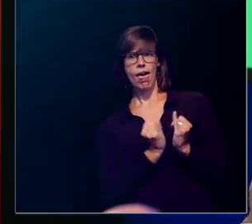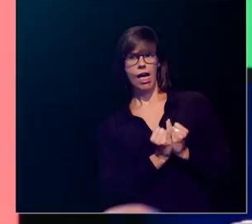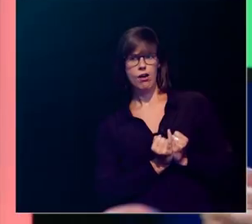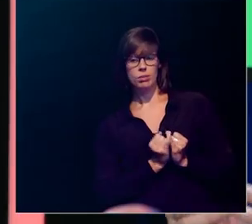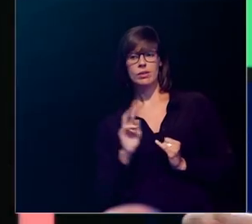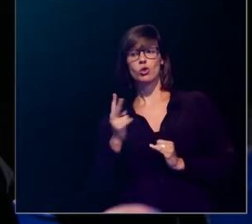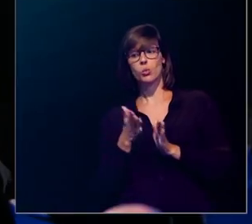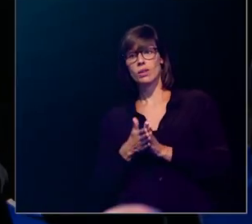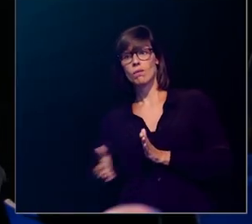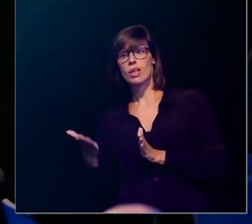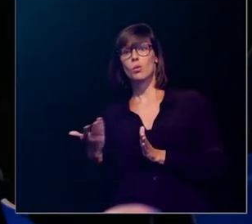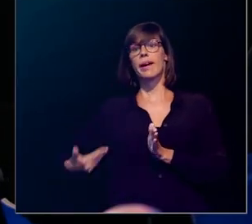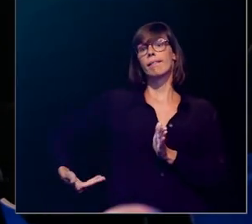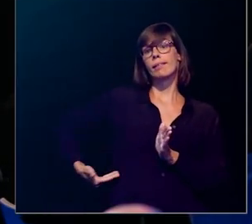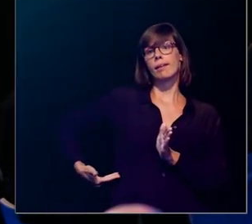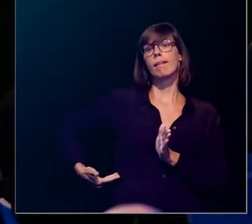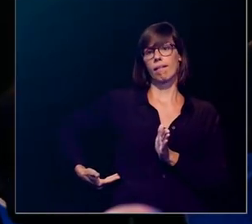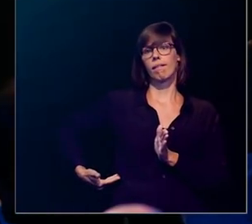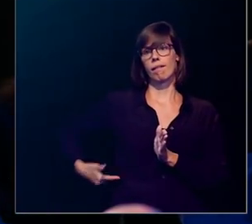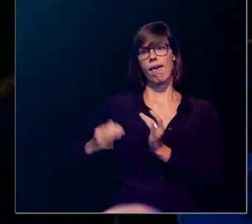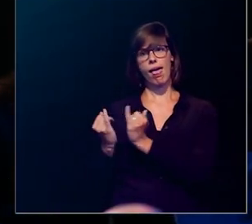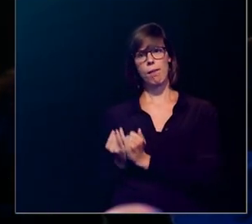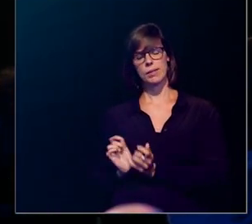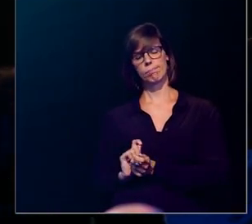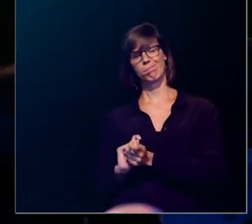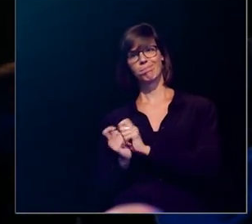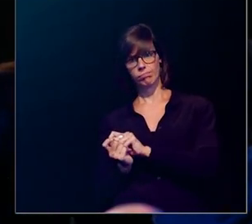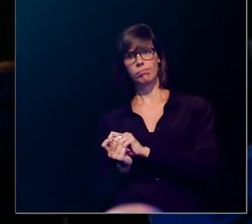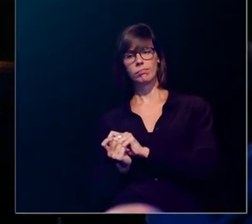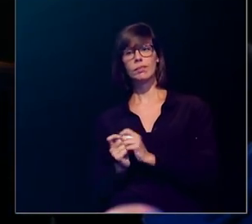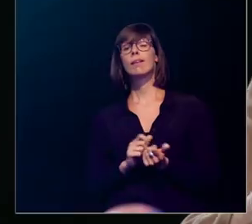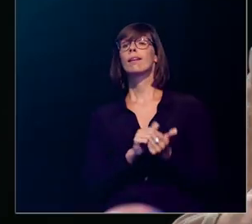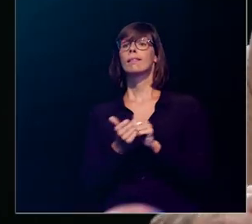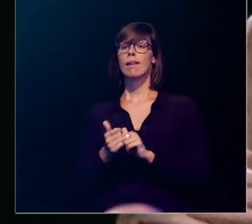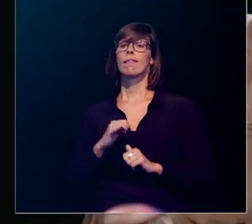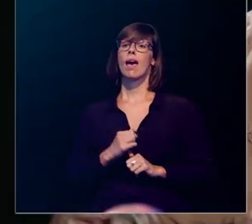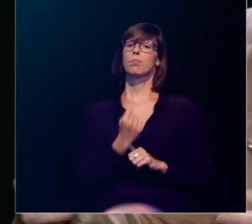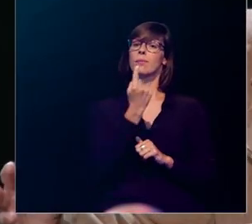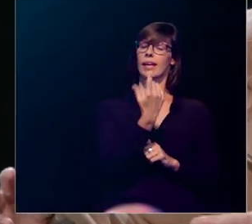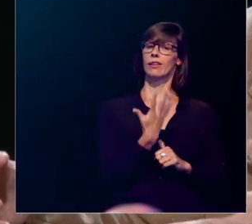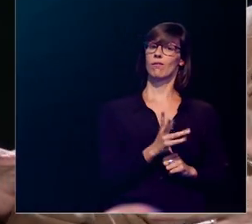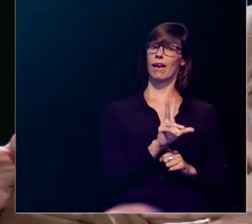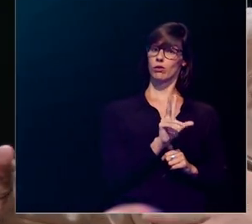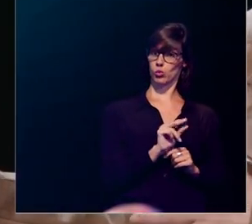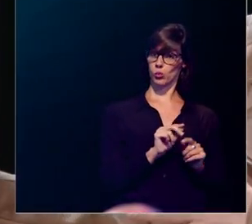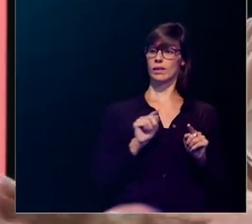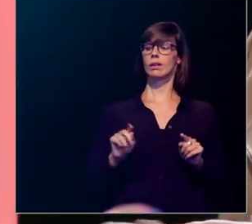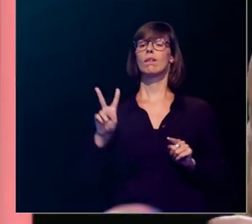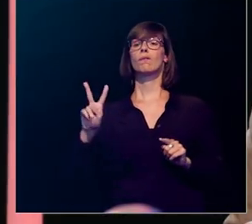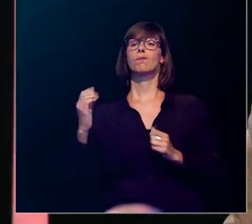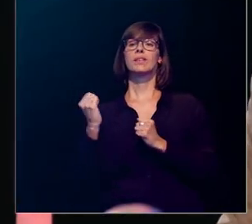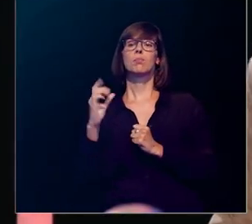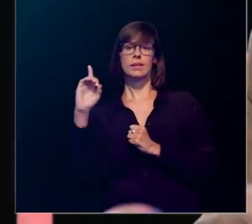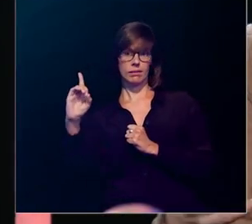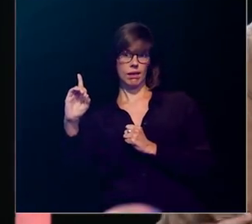hydroxylatie in de nier. En dan krijgen we 1,25-dighydroxy-vitamine D.